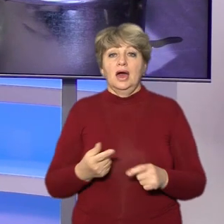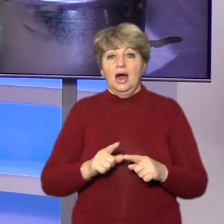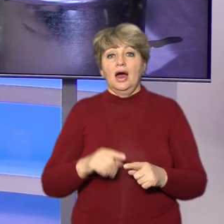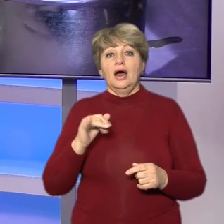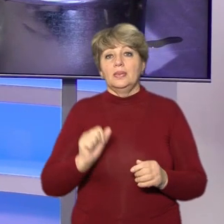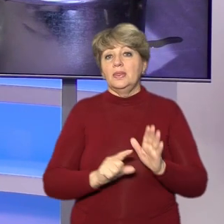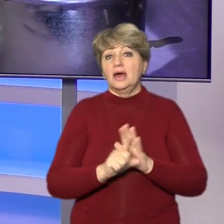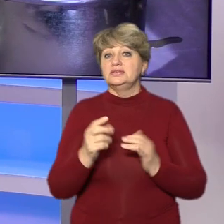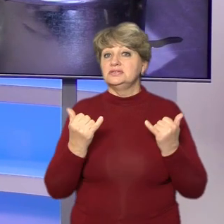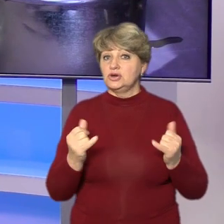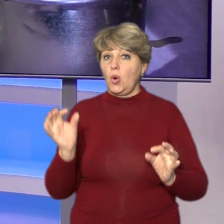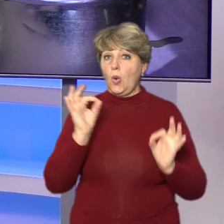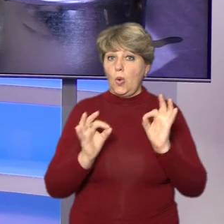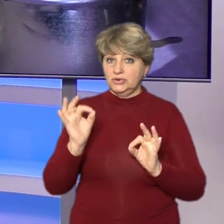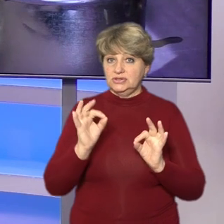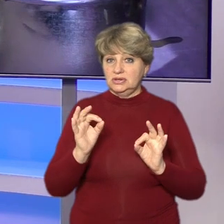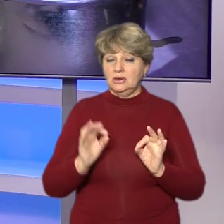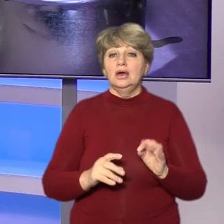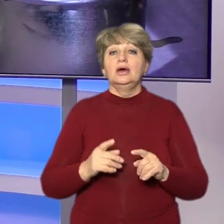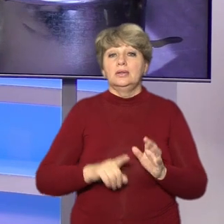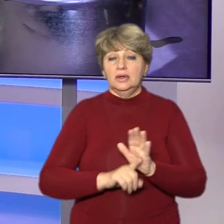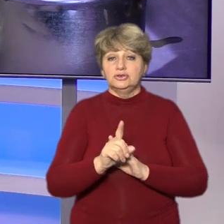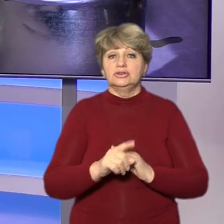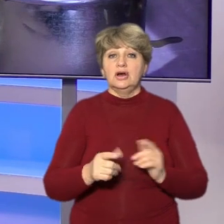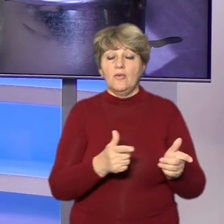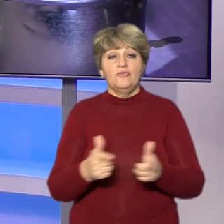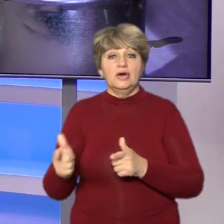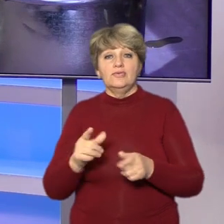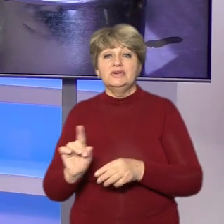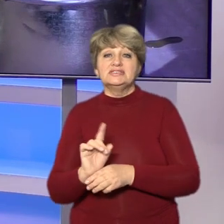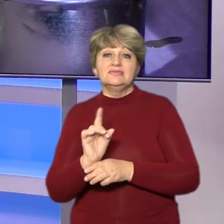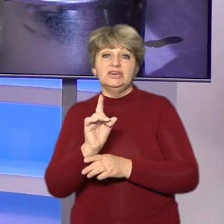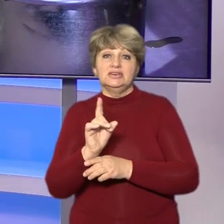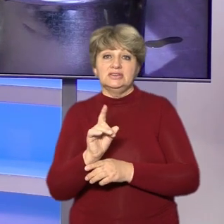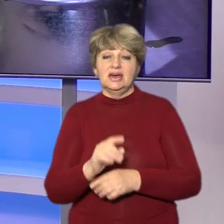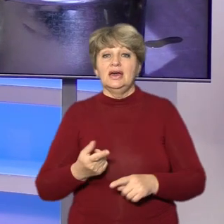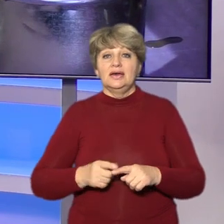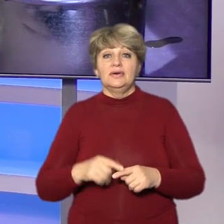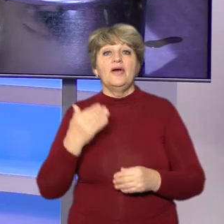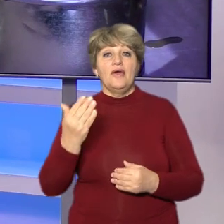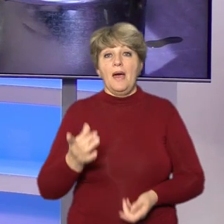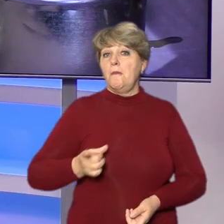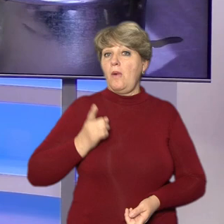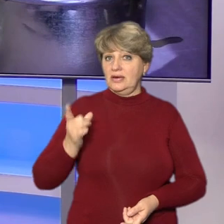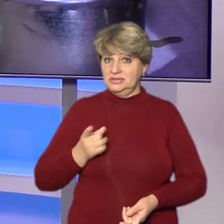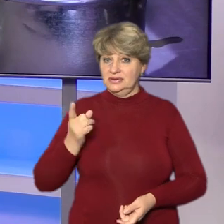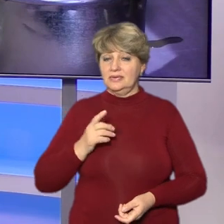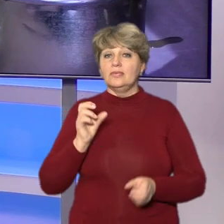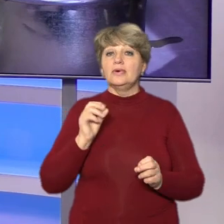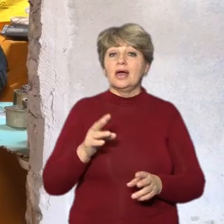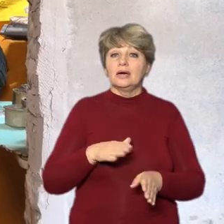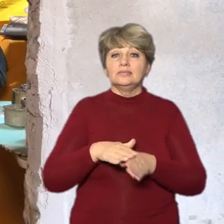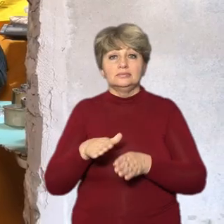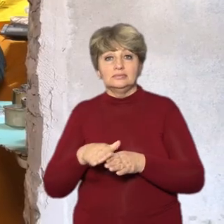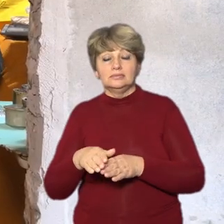А з настанням осені почала виготовляти свічки для окопів та бліндажів. Лайфхаками з їх майстрування поділилася з нами.